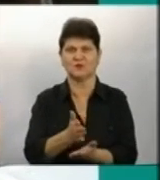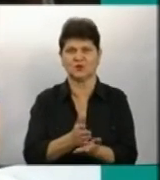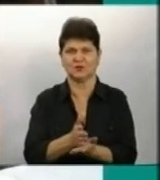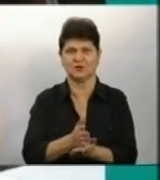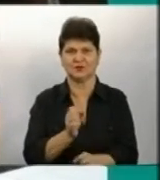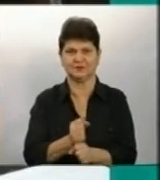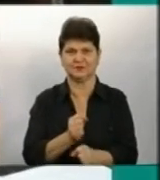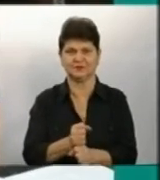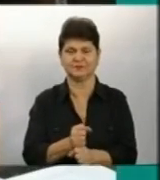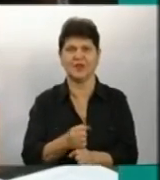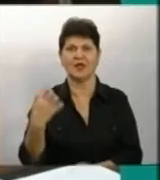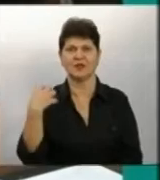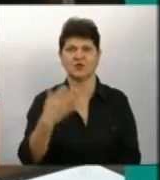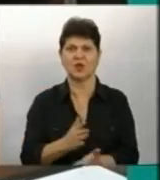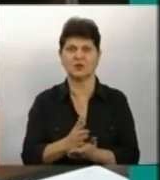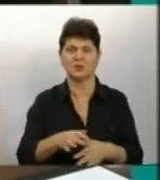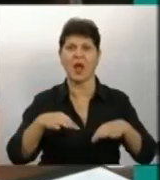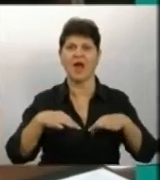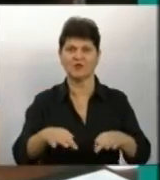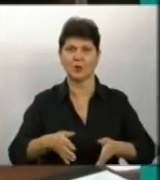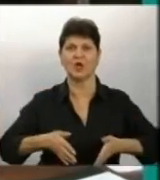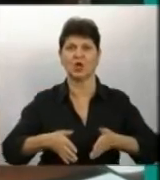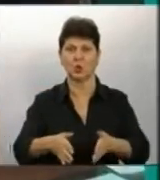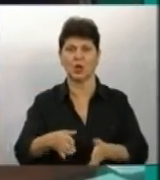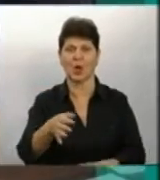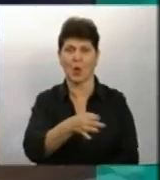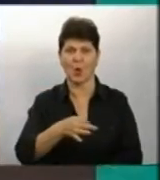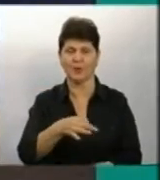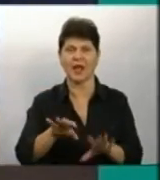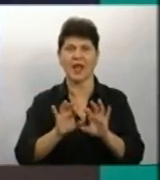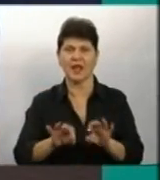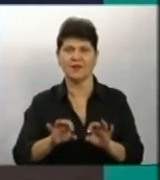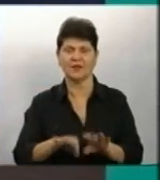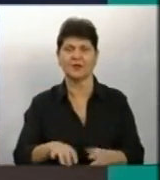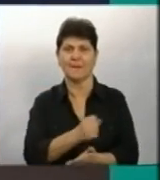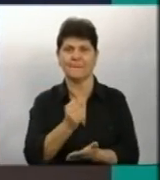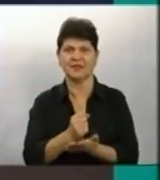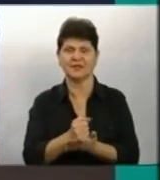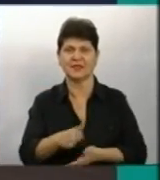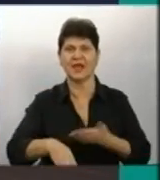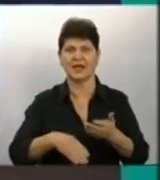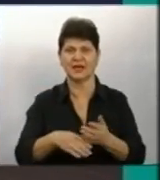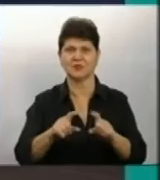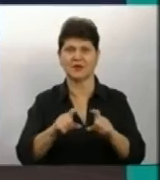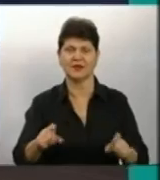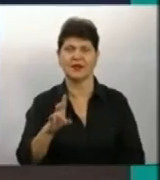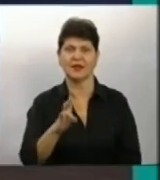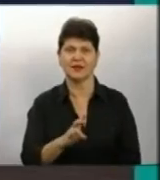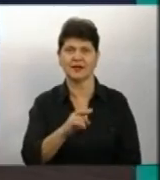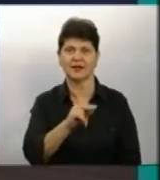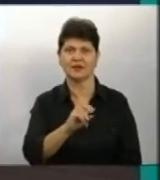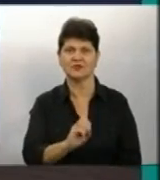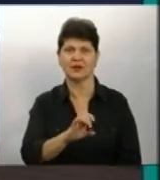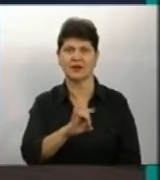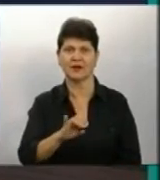повноважень начальника служби автомобільних доріг області Інформацію Суспільному підтвердила речниця відомства Ніка Чернега